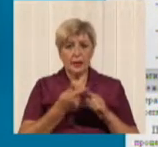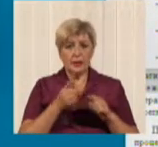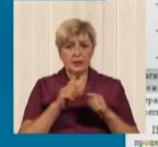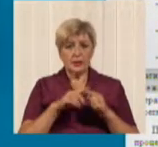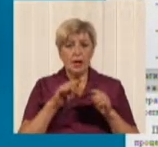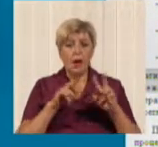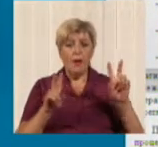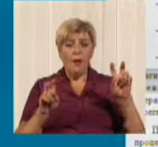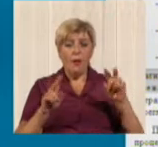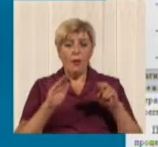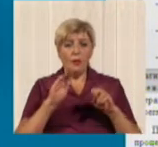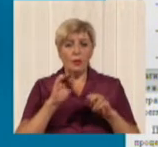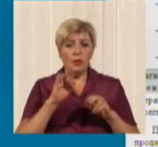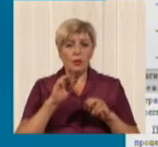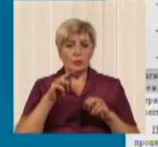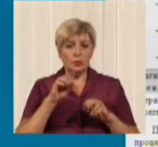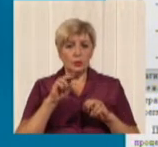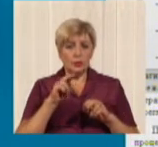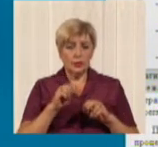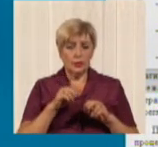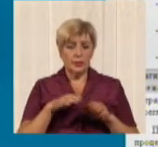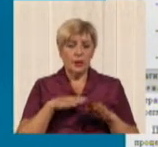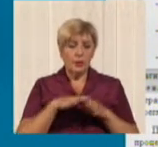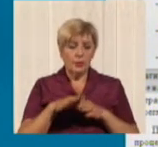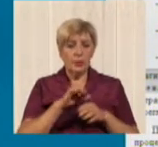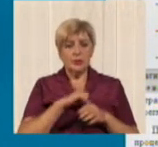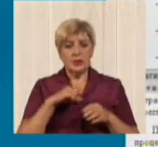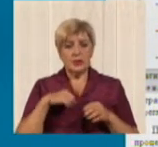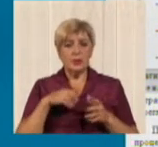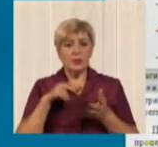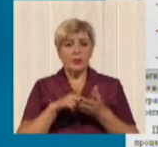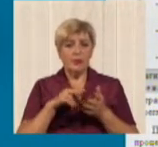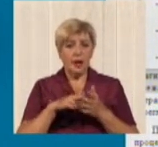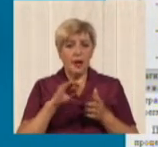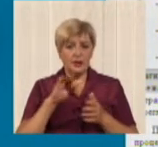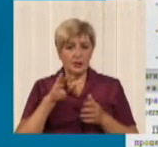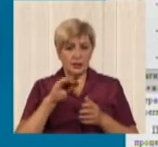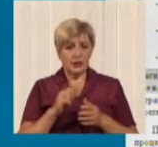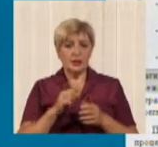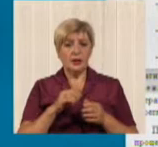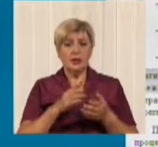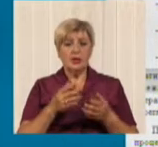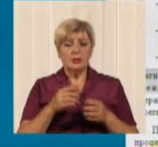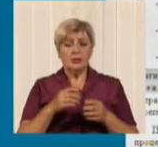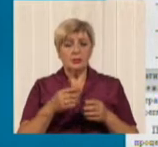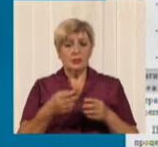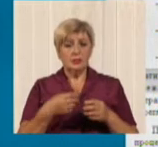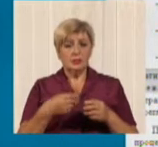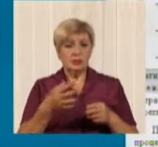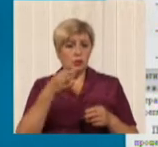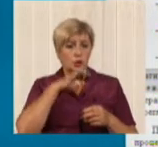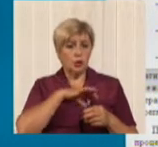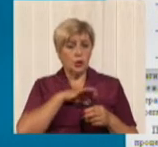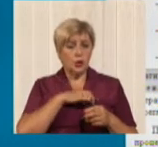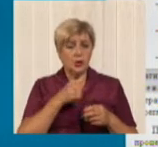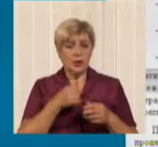власне, складається, з чого тариф? Повна собівартість перевезень усіх категорій пасажирів, чистий дохід, отриманий підприємством від